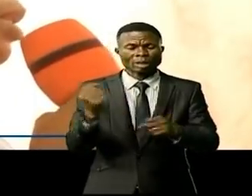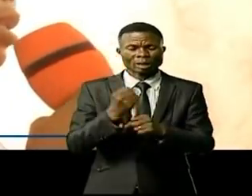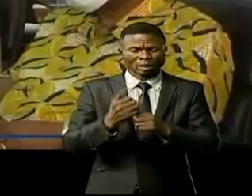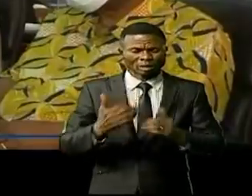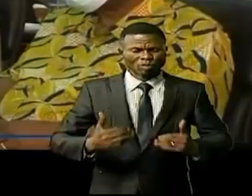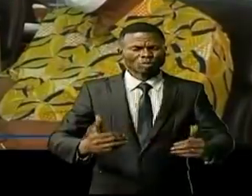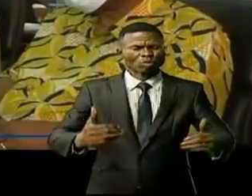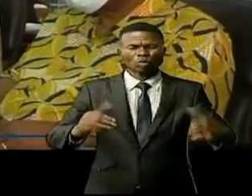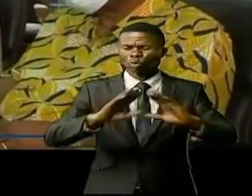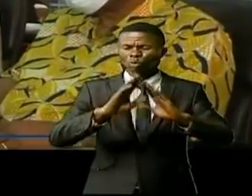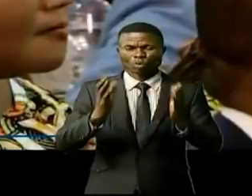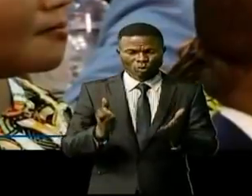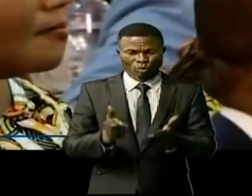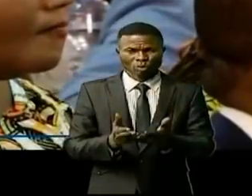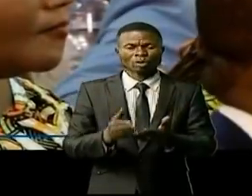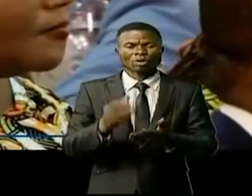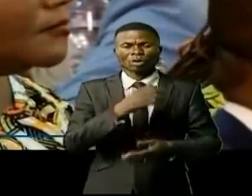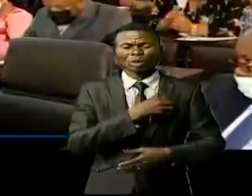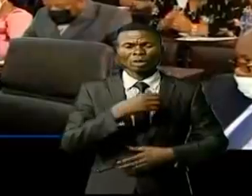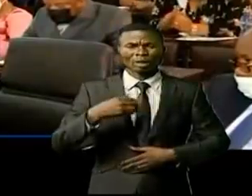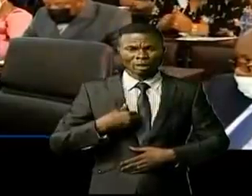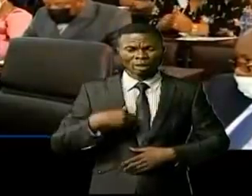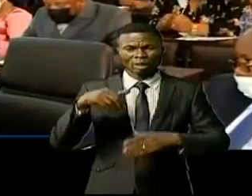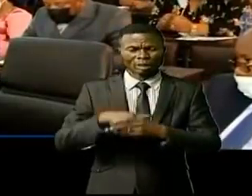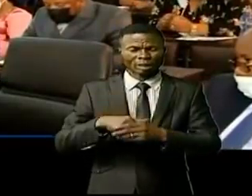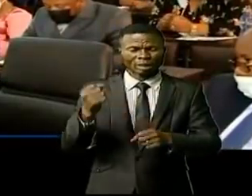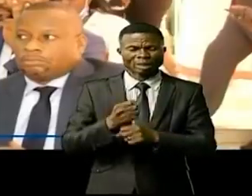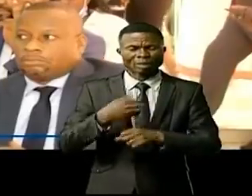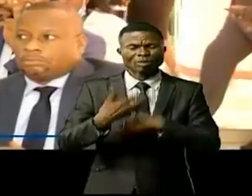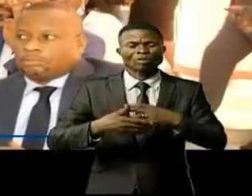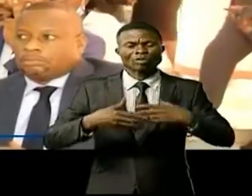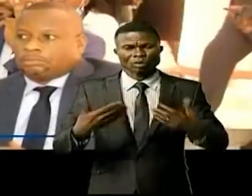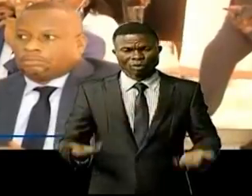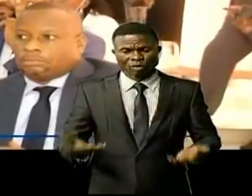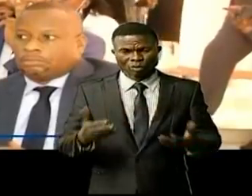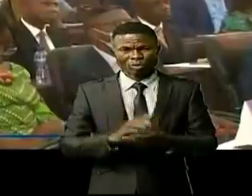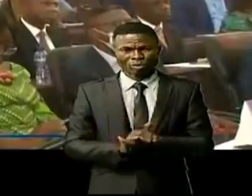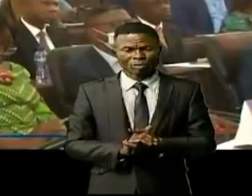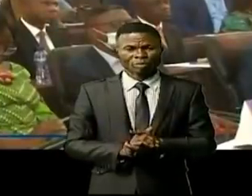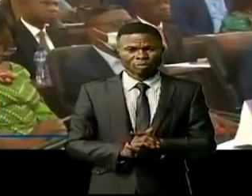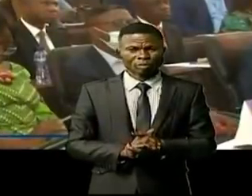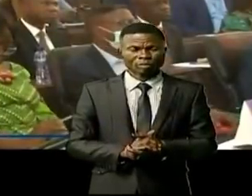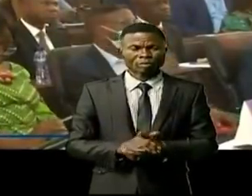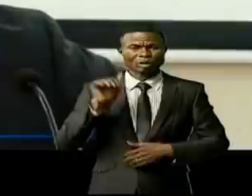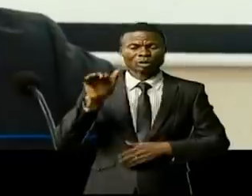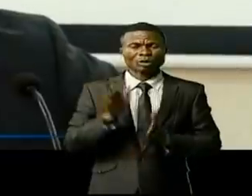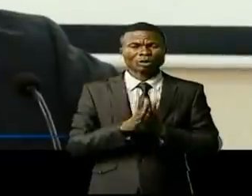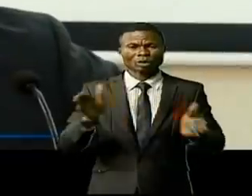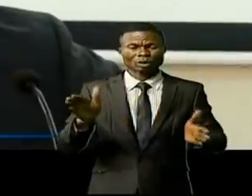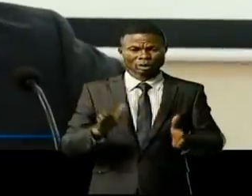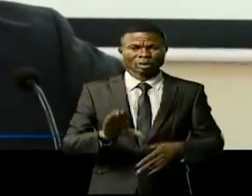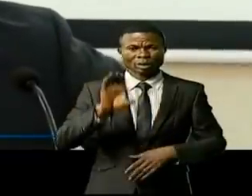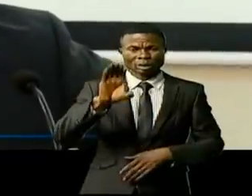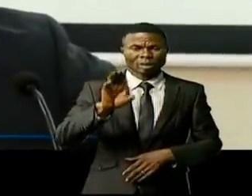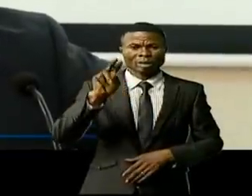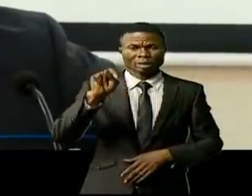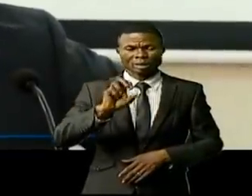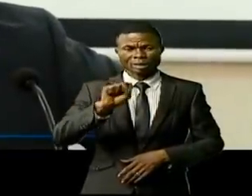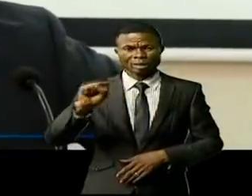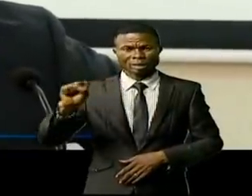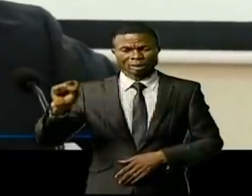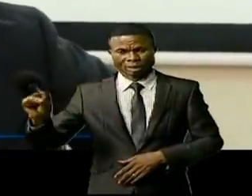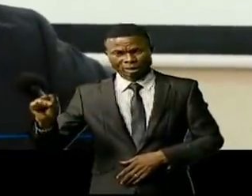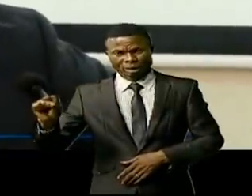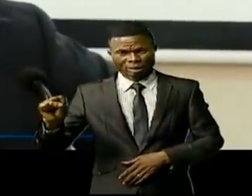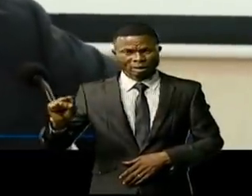et les droits et devoirs des femmes en milieu de travail. Plusieurs interventions, dont celle du directeur général de la CNSES, le docteur Jean